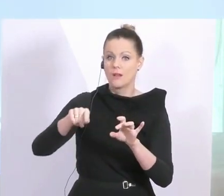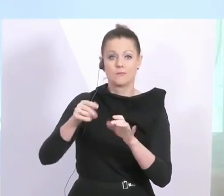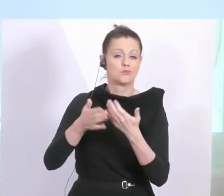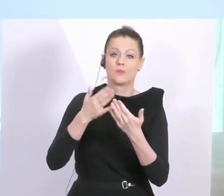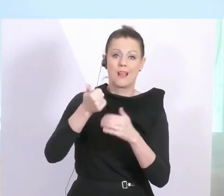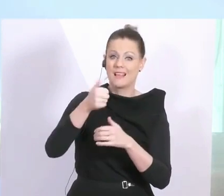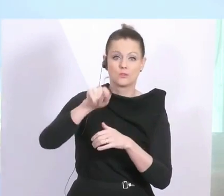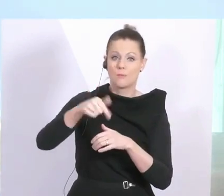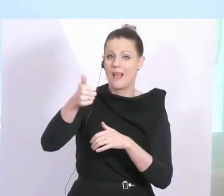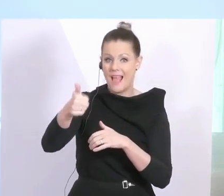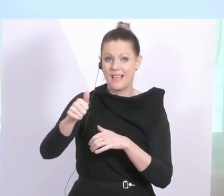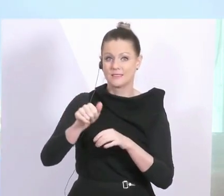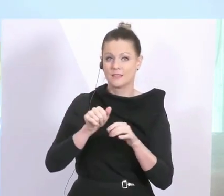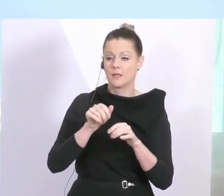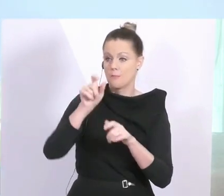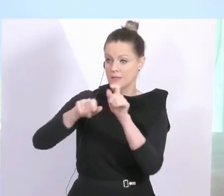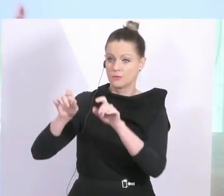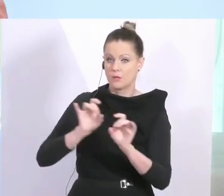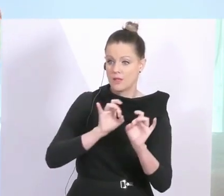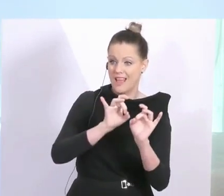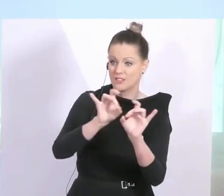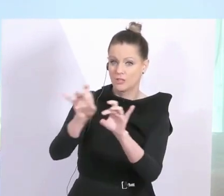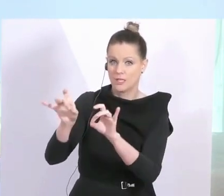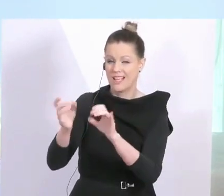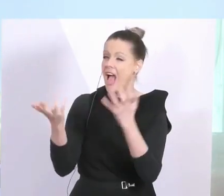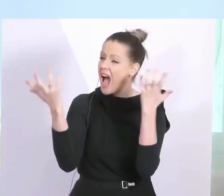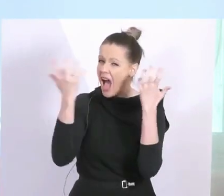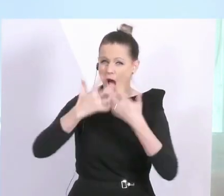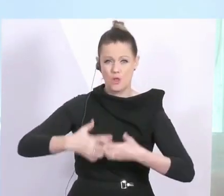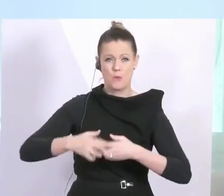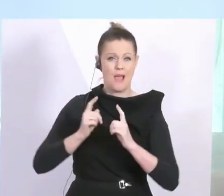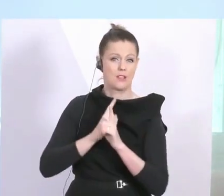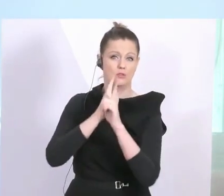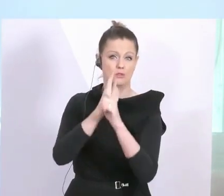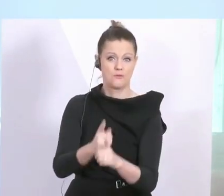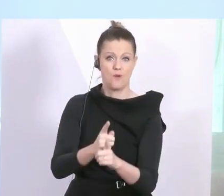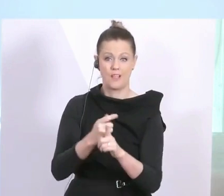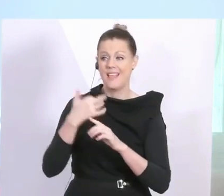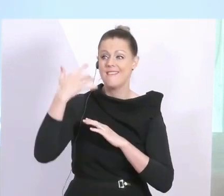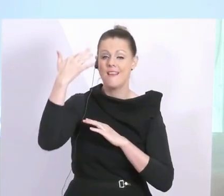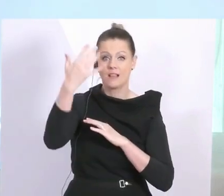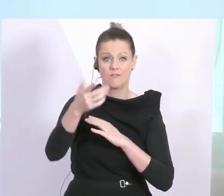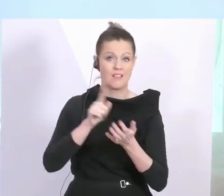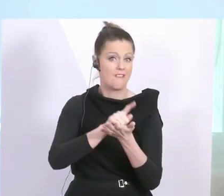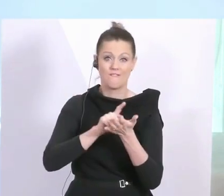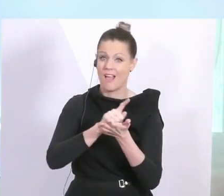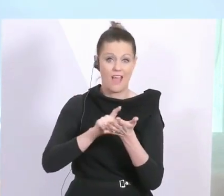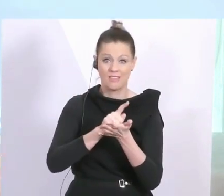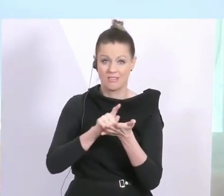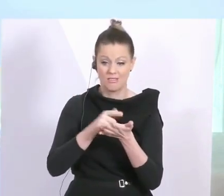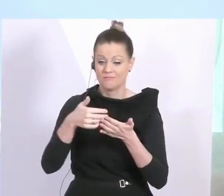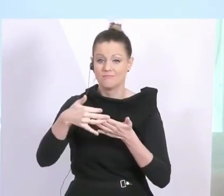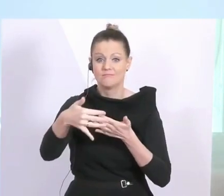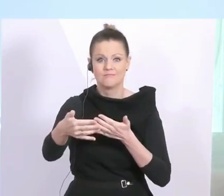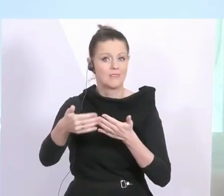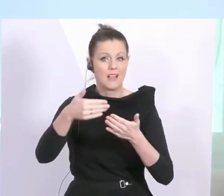durchschnittlich, dann führt das automatisch dazu, dass irgendwann einmal, es ist nur eine Frage der Zeit, alle Grenzen gesprengt werden.